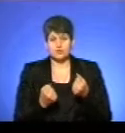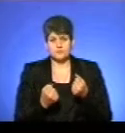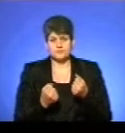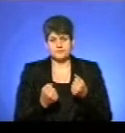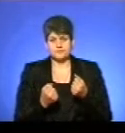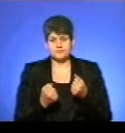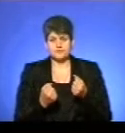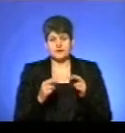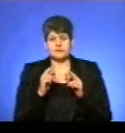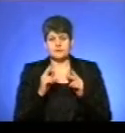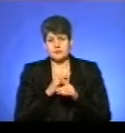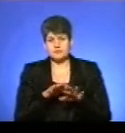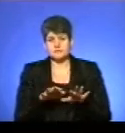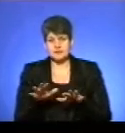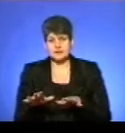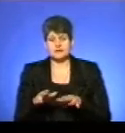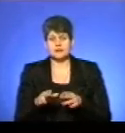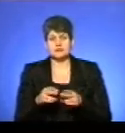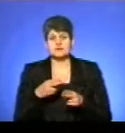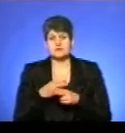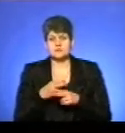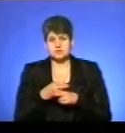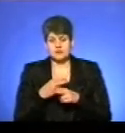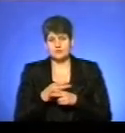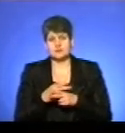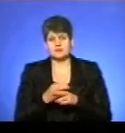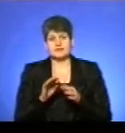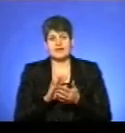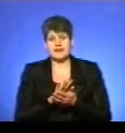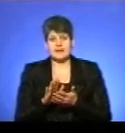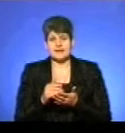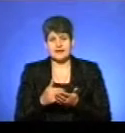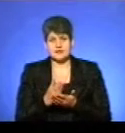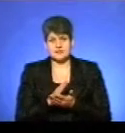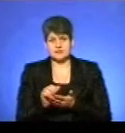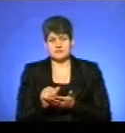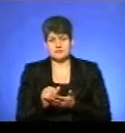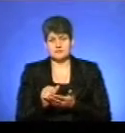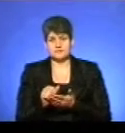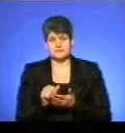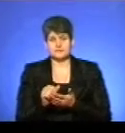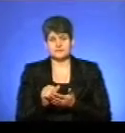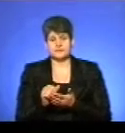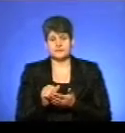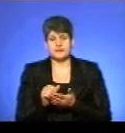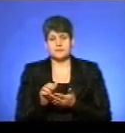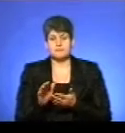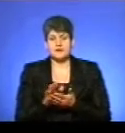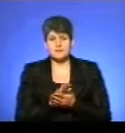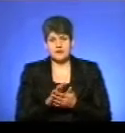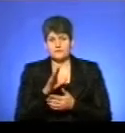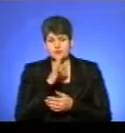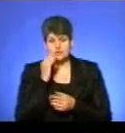засоби в неналежних місцях, які спричиняють неякісне прибирання. Тому ми і на ніч такі плануємо